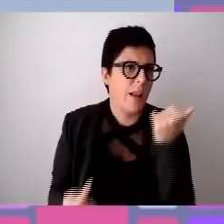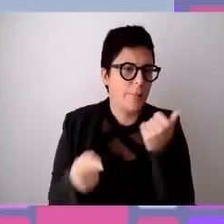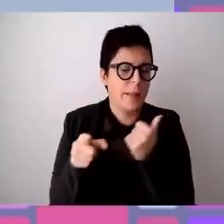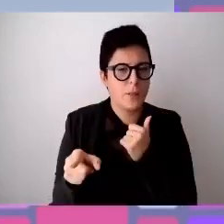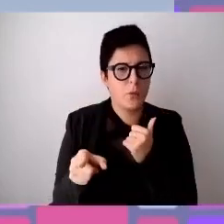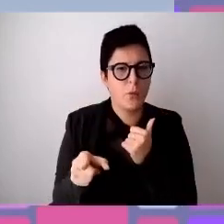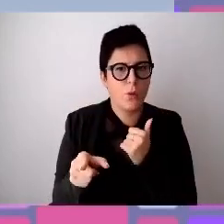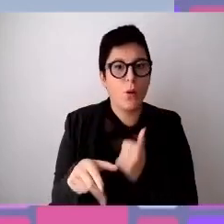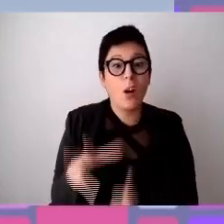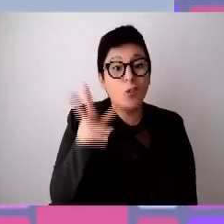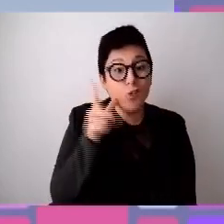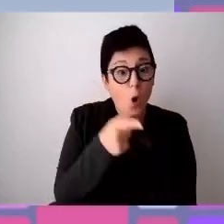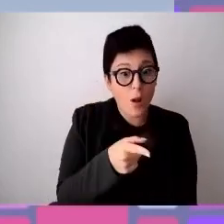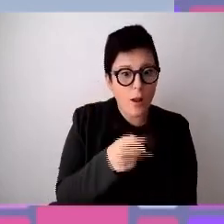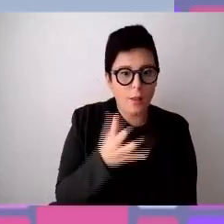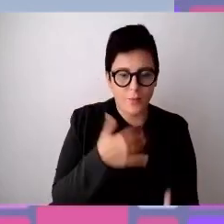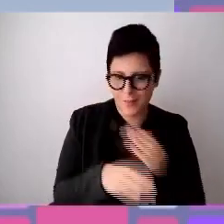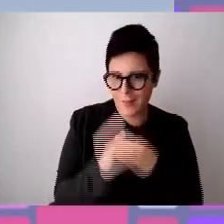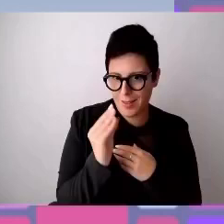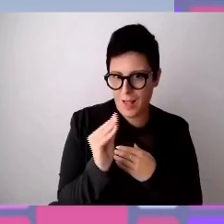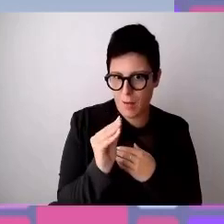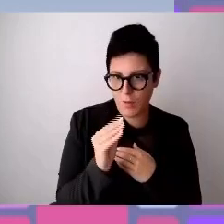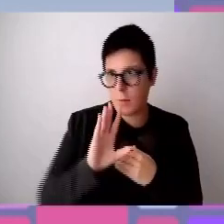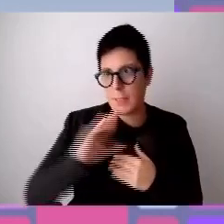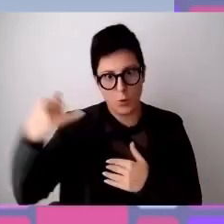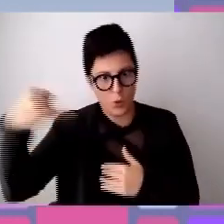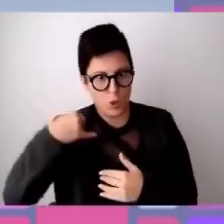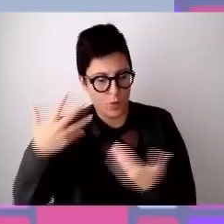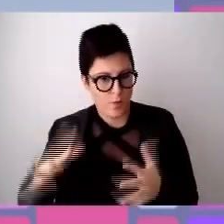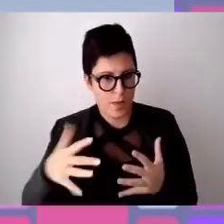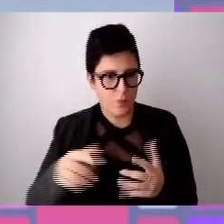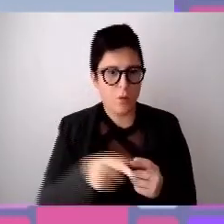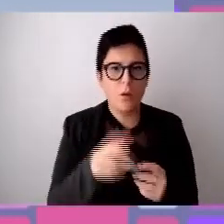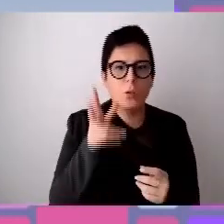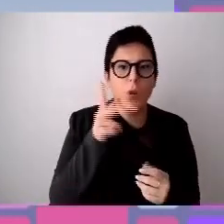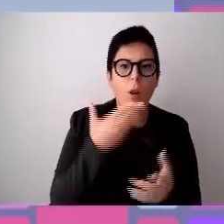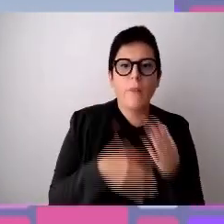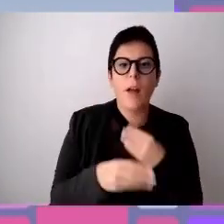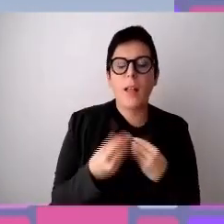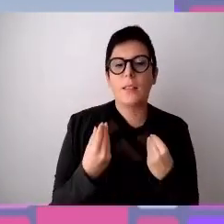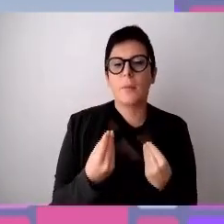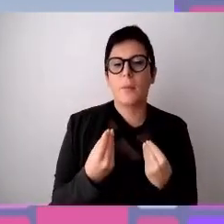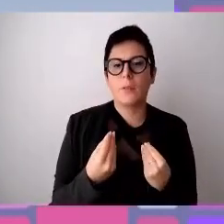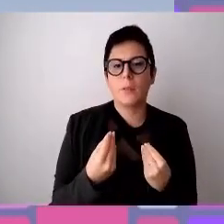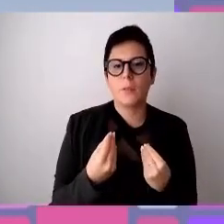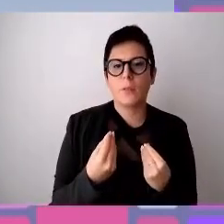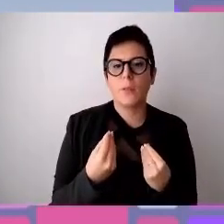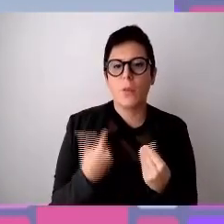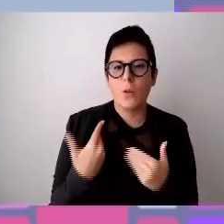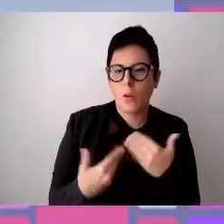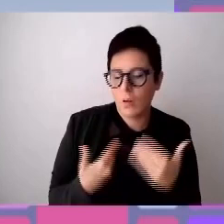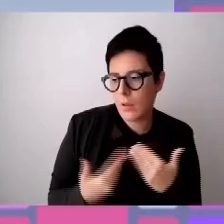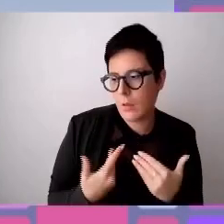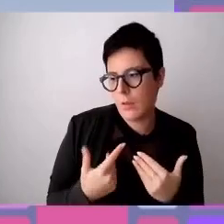questa donna questa giovane donna era divenuta invalida per degli strascichi nella